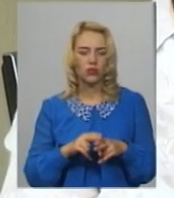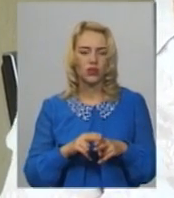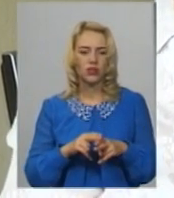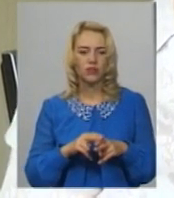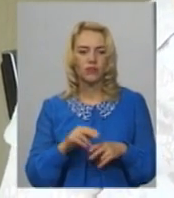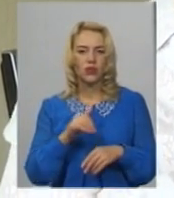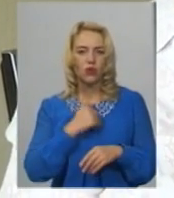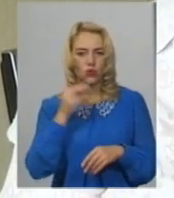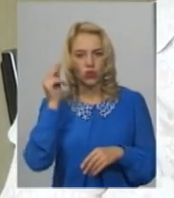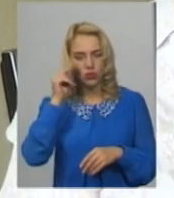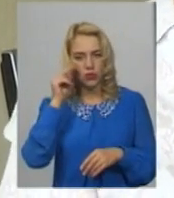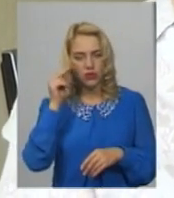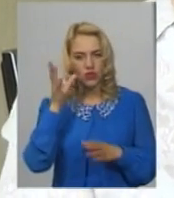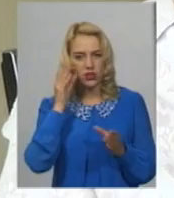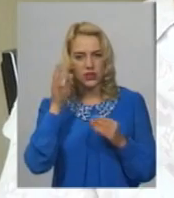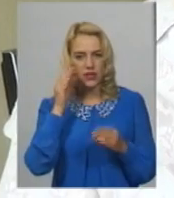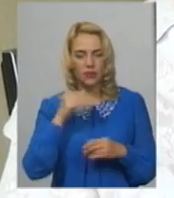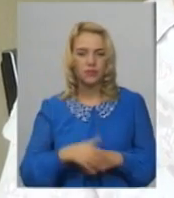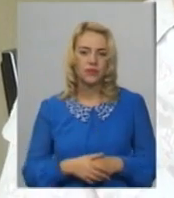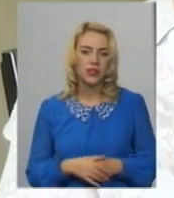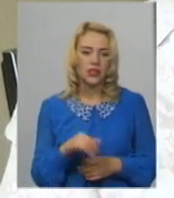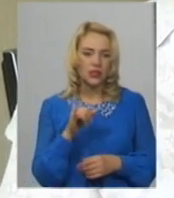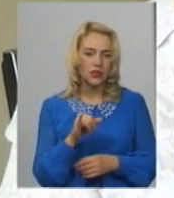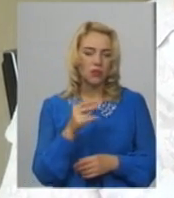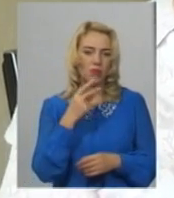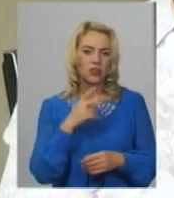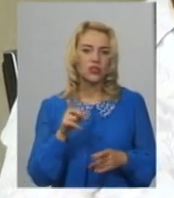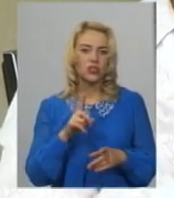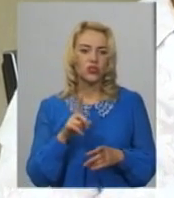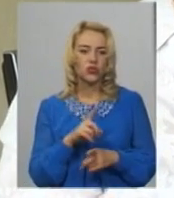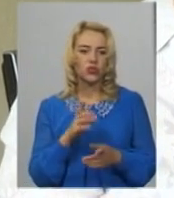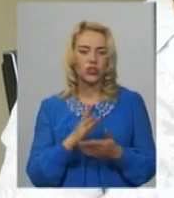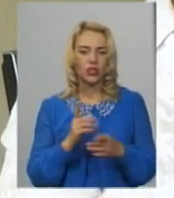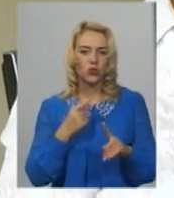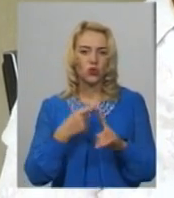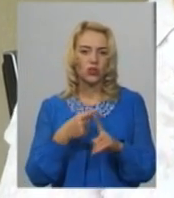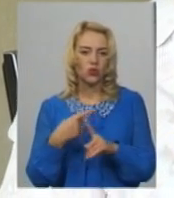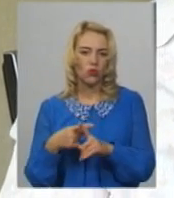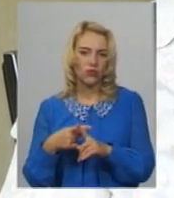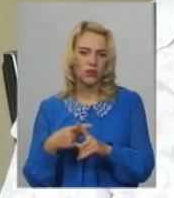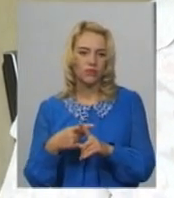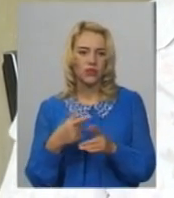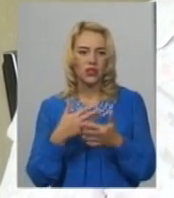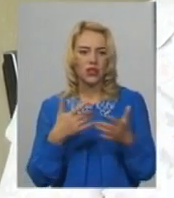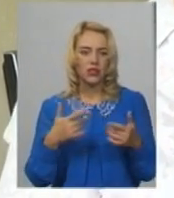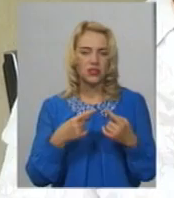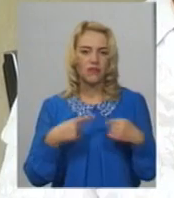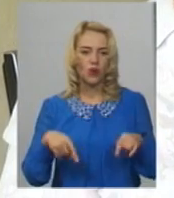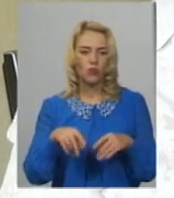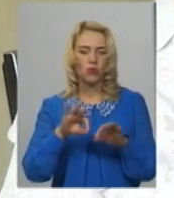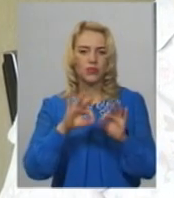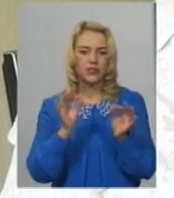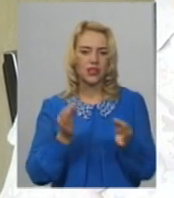хочу підучитися. І побачила, що є ще додаткові різні факультети по